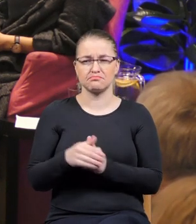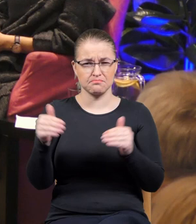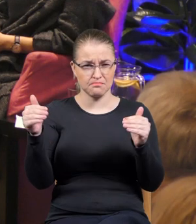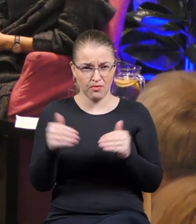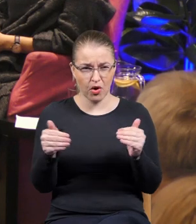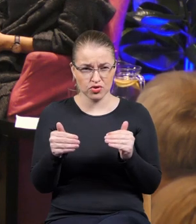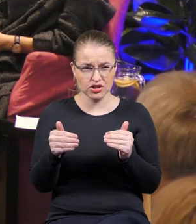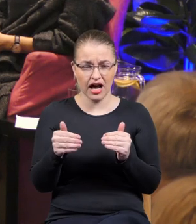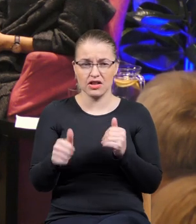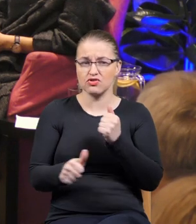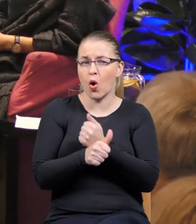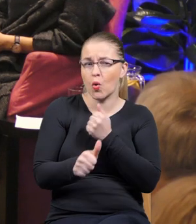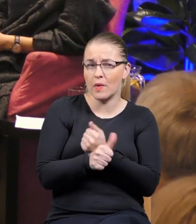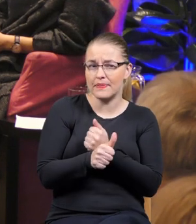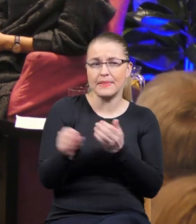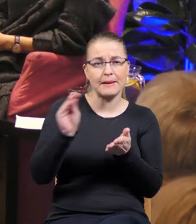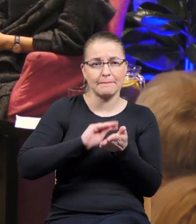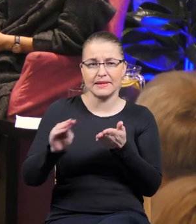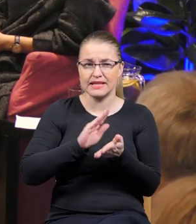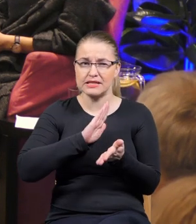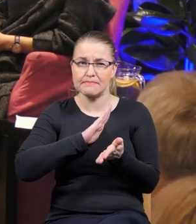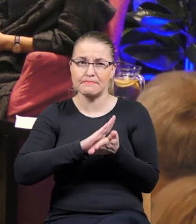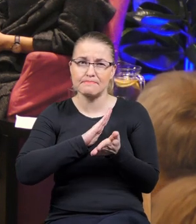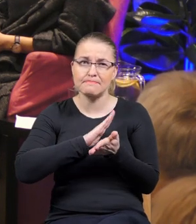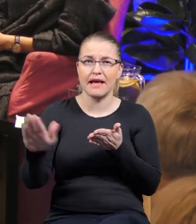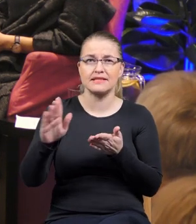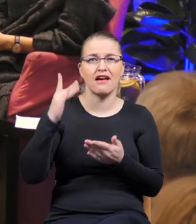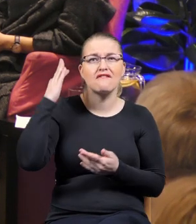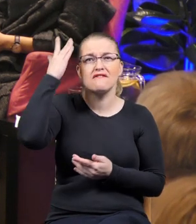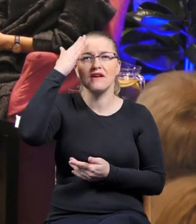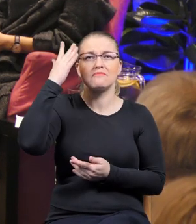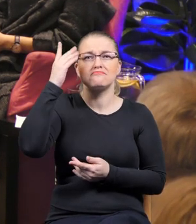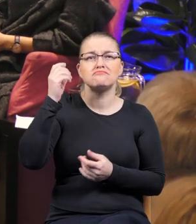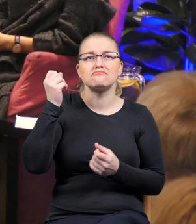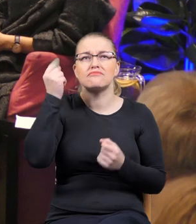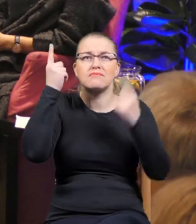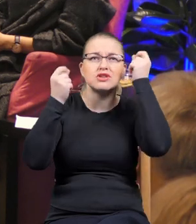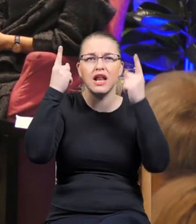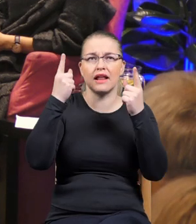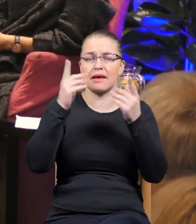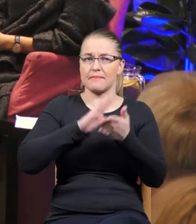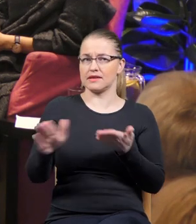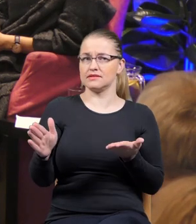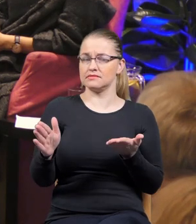reportaże pisać bez kreacji i jakiegoś rodzaju też fabularyzacji?